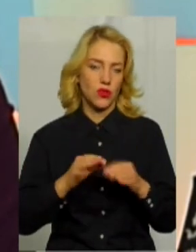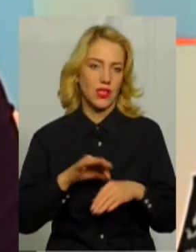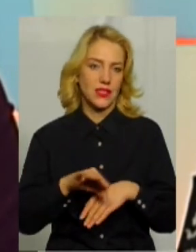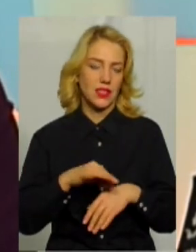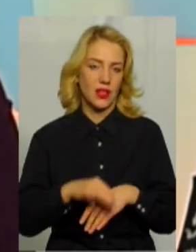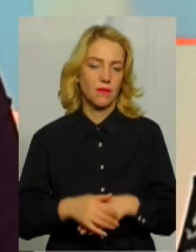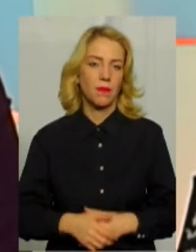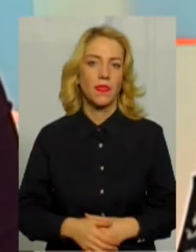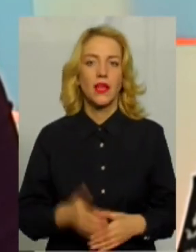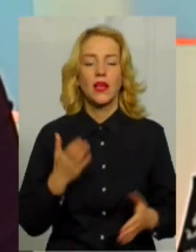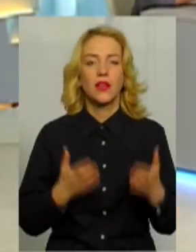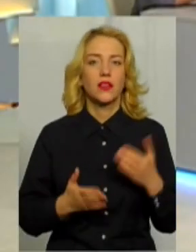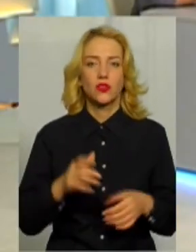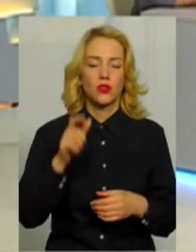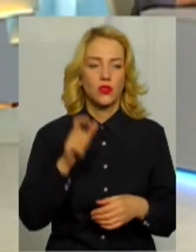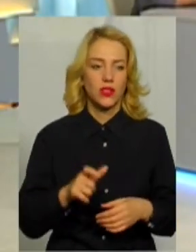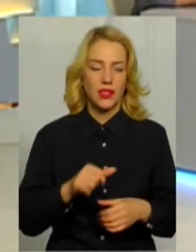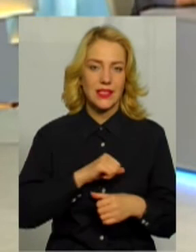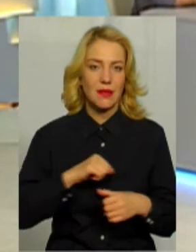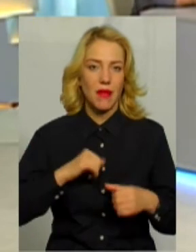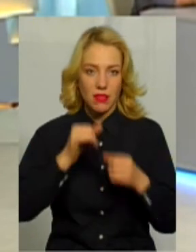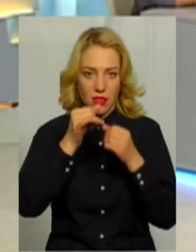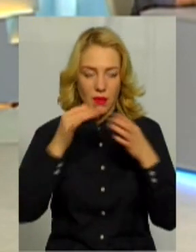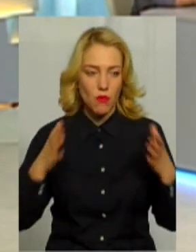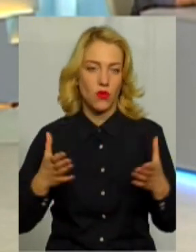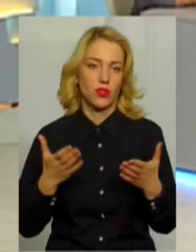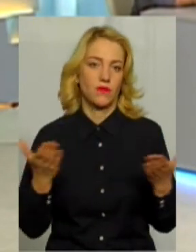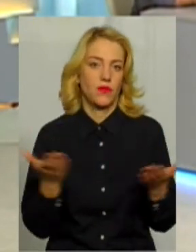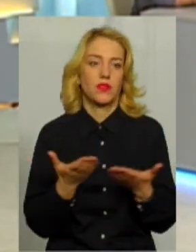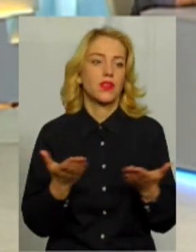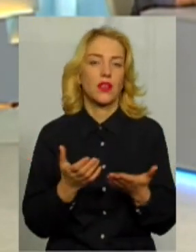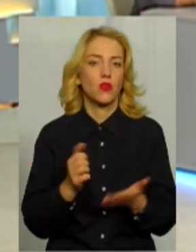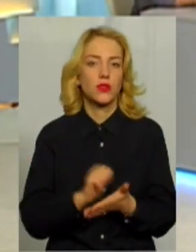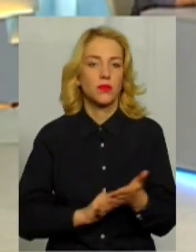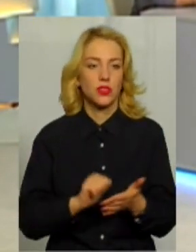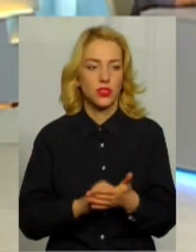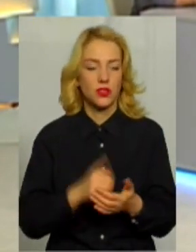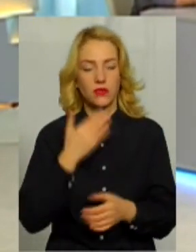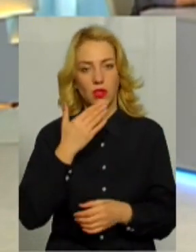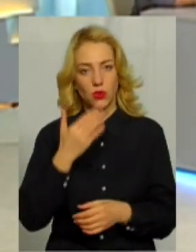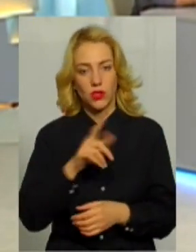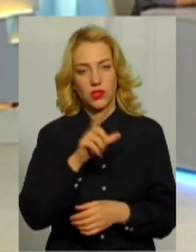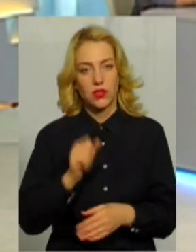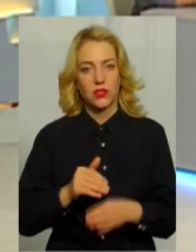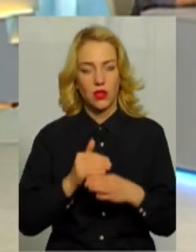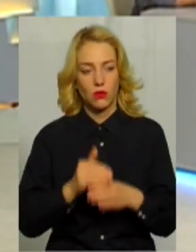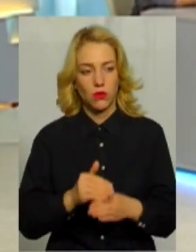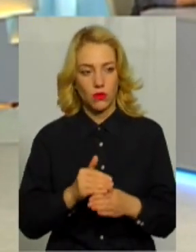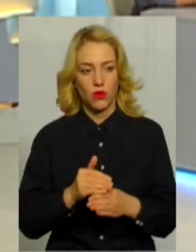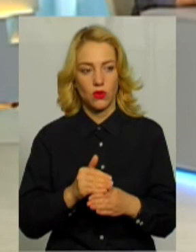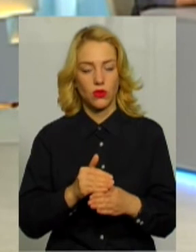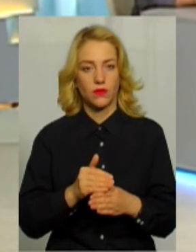Якщо людина сама не може з якихось причин звернутися за допомогою,